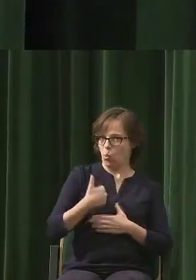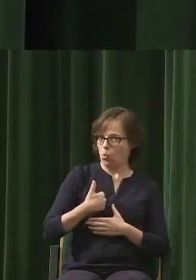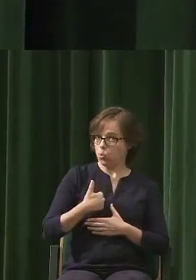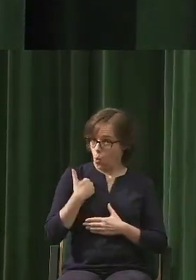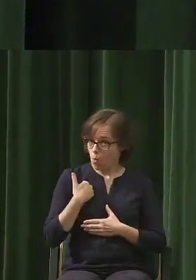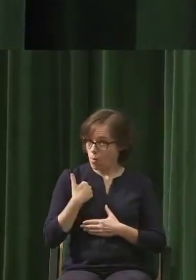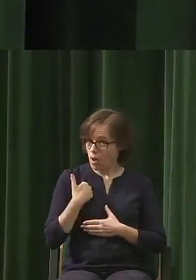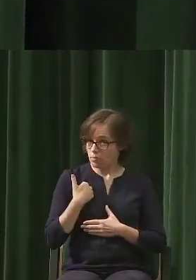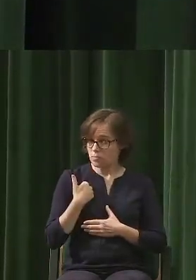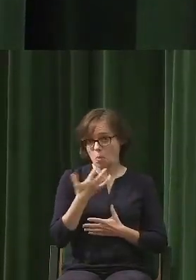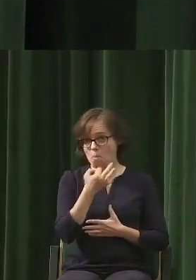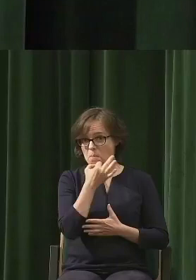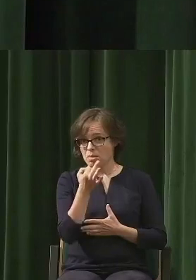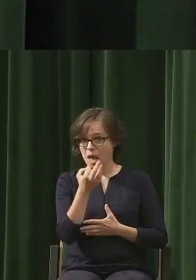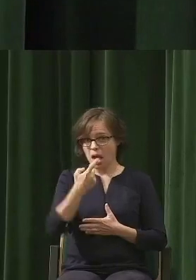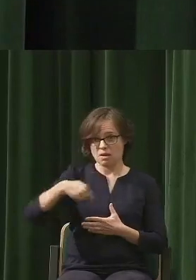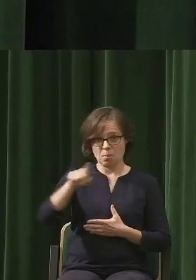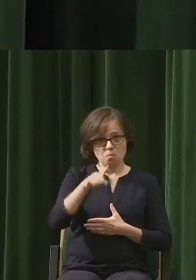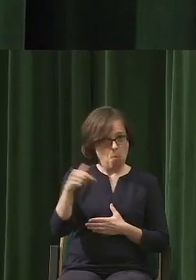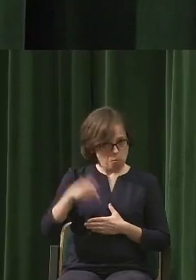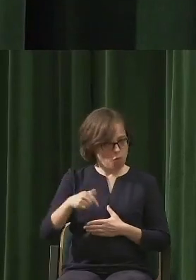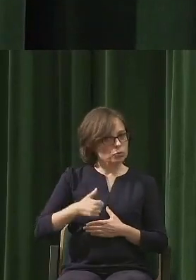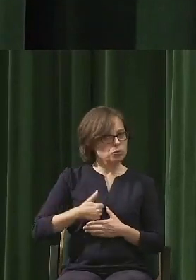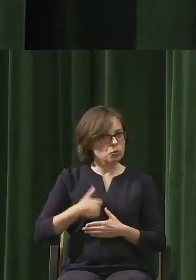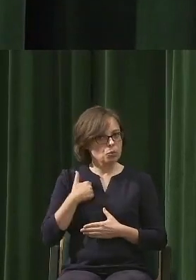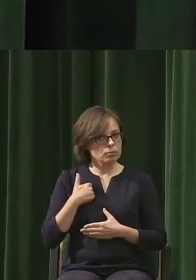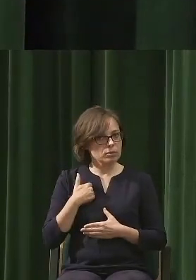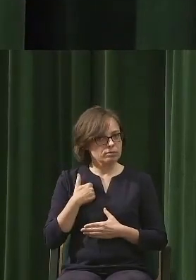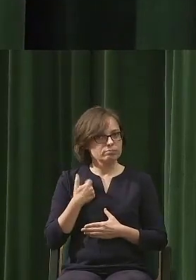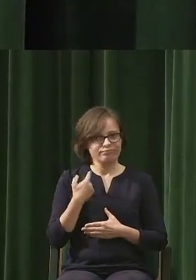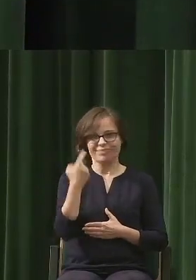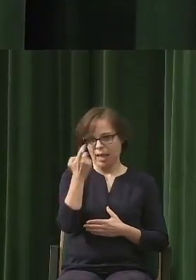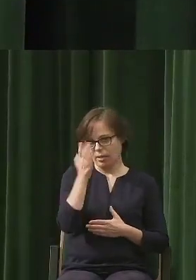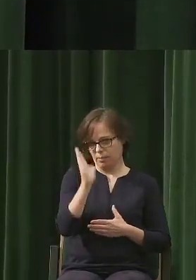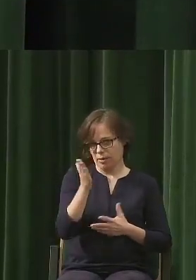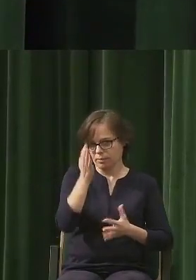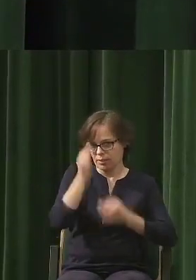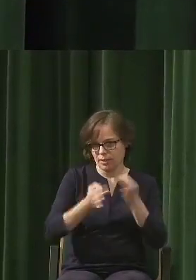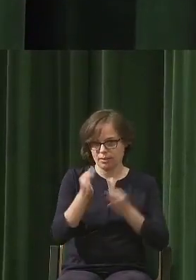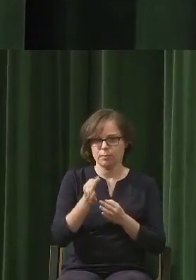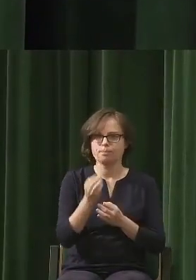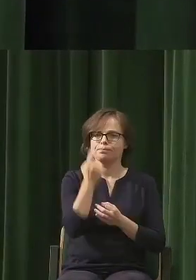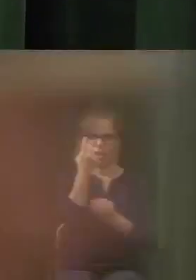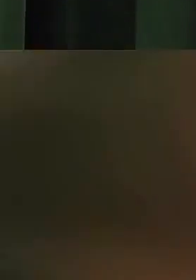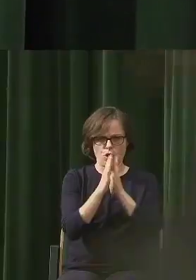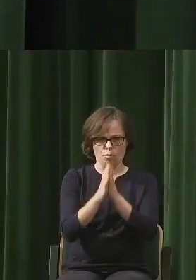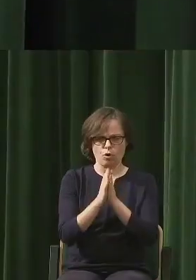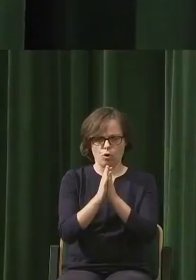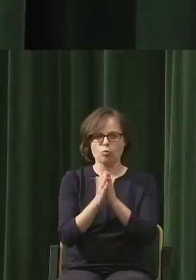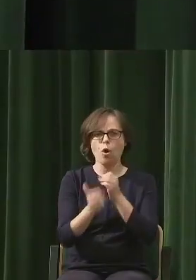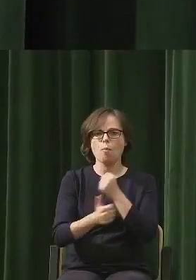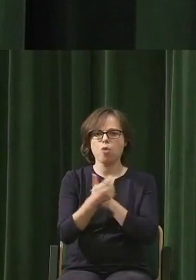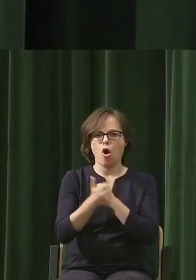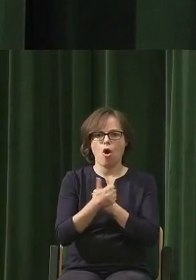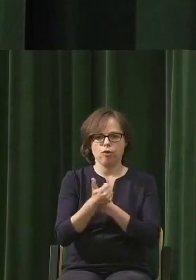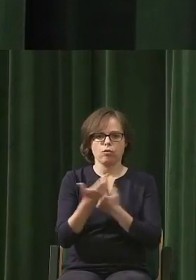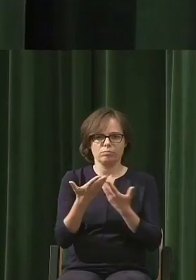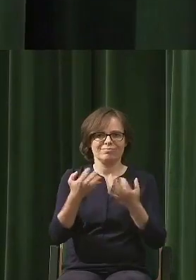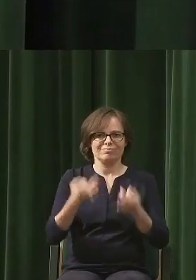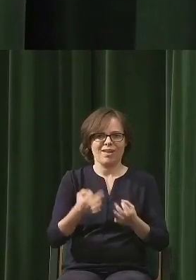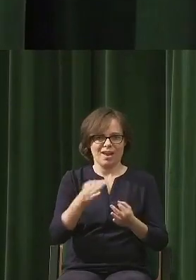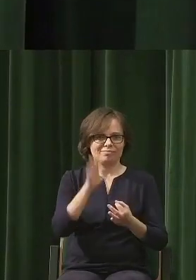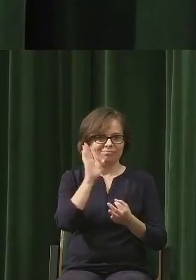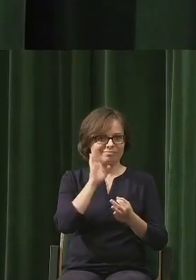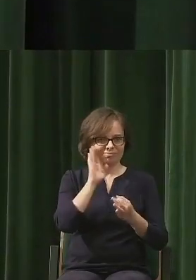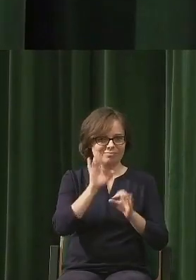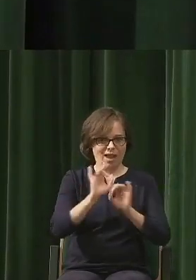z czego być dumni. Za chwilę się nad tym właśnie będziemy zastanawiać. Jedna prośba ze względu na reżim ciągle obowiązujący,